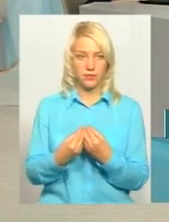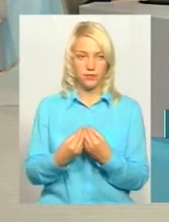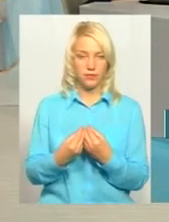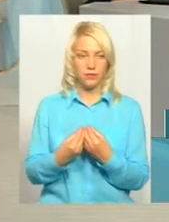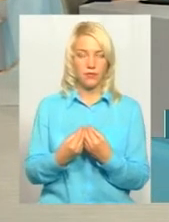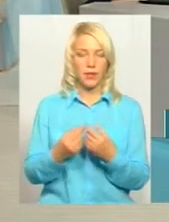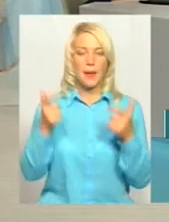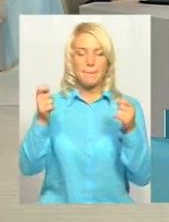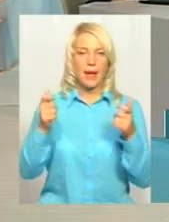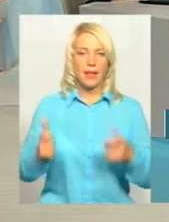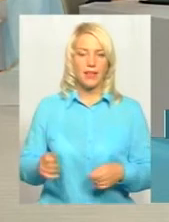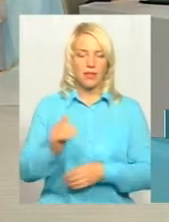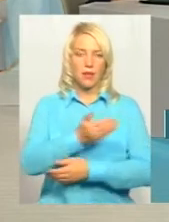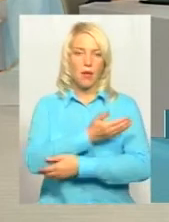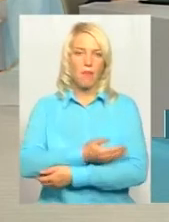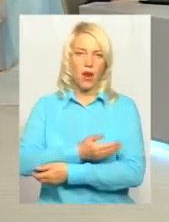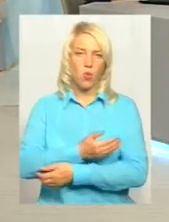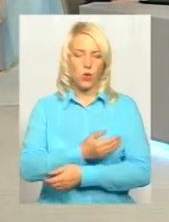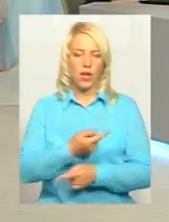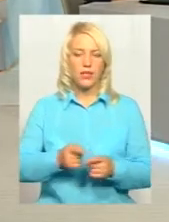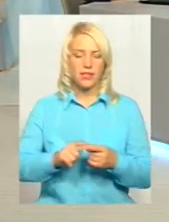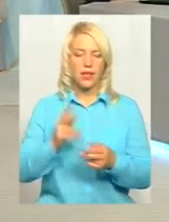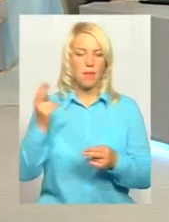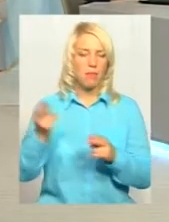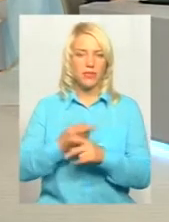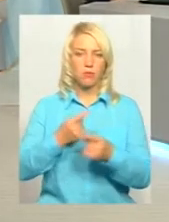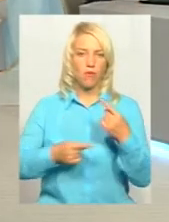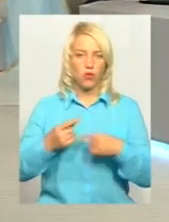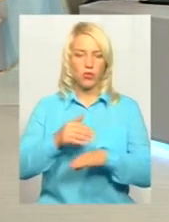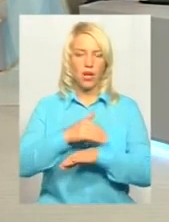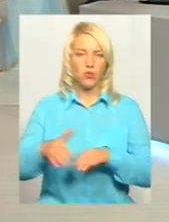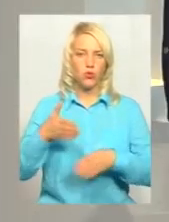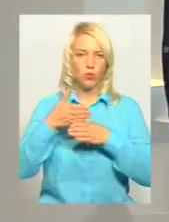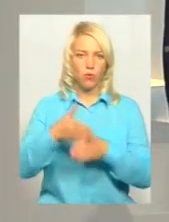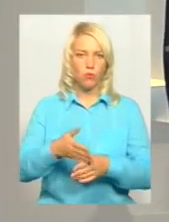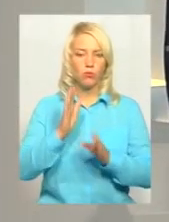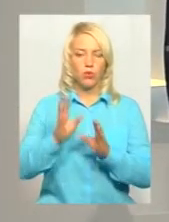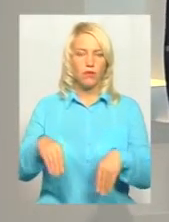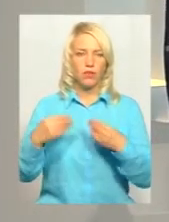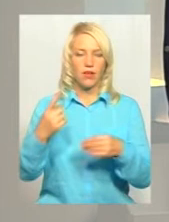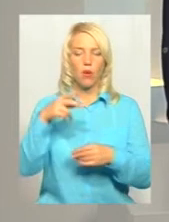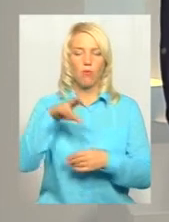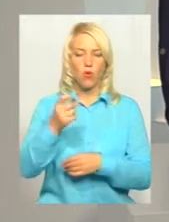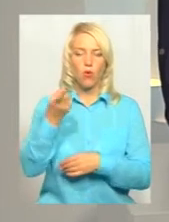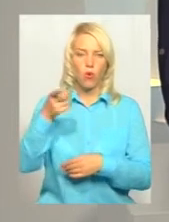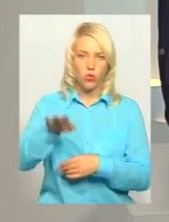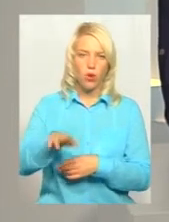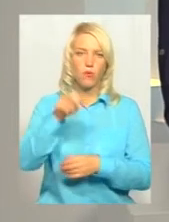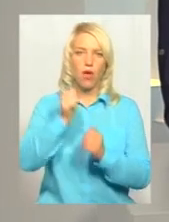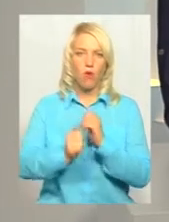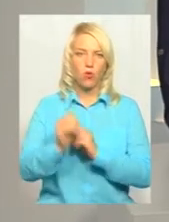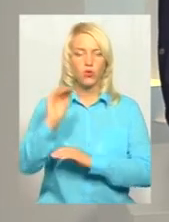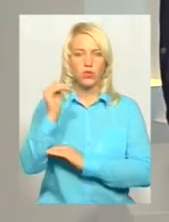Пакет малюка є безповоротною адресною соціальною допомогою і видаватиметься по одному на кожну дитину, а отримати його